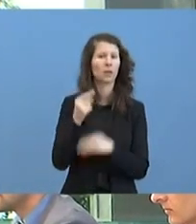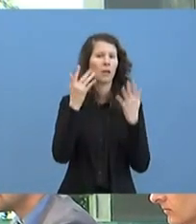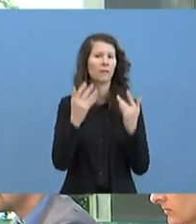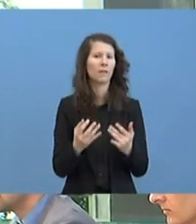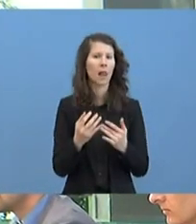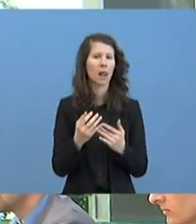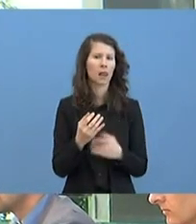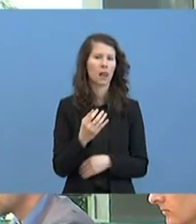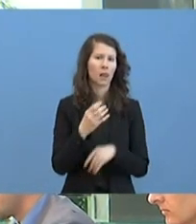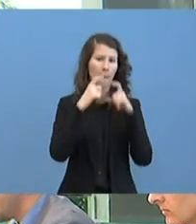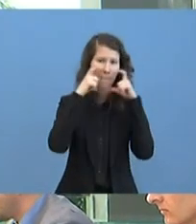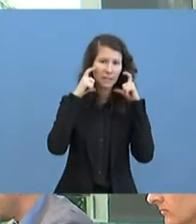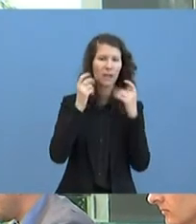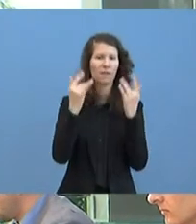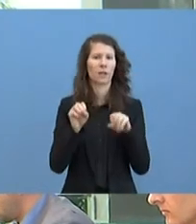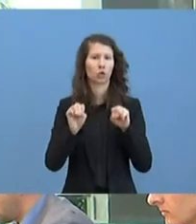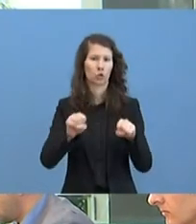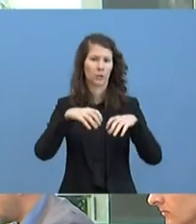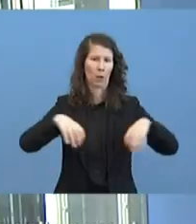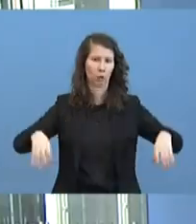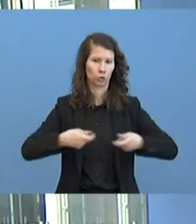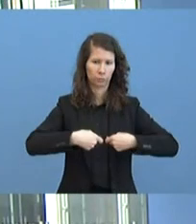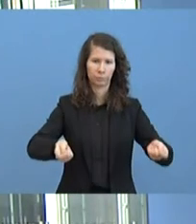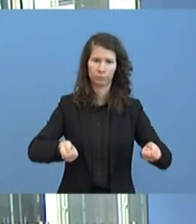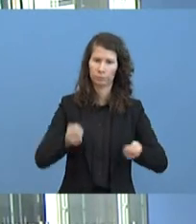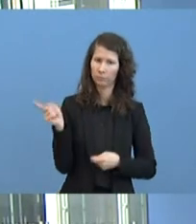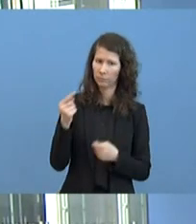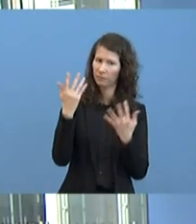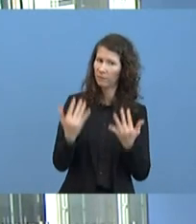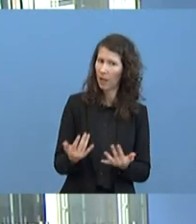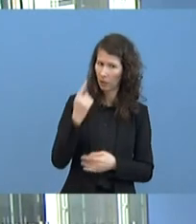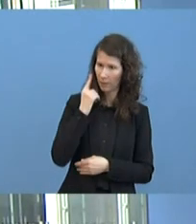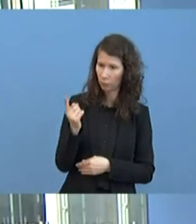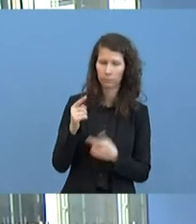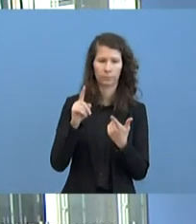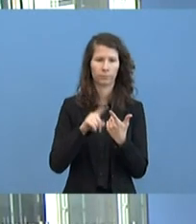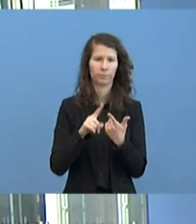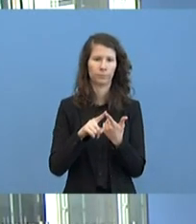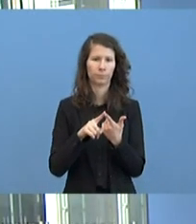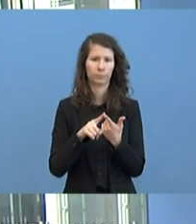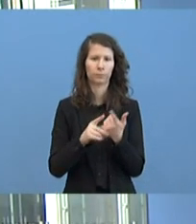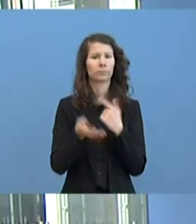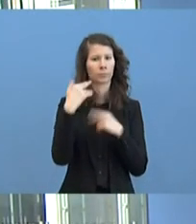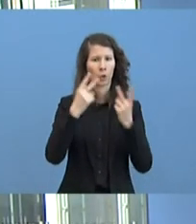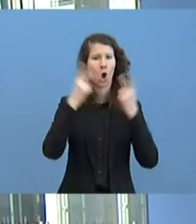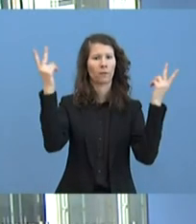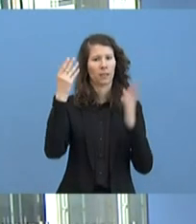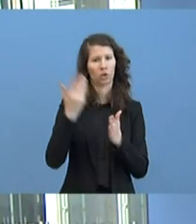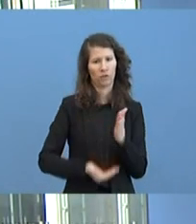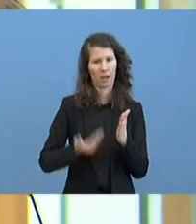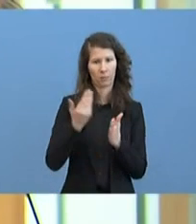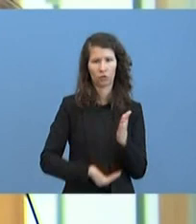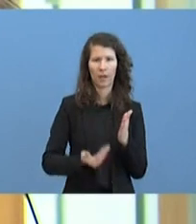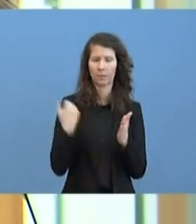Schutzausrüstungen verteilt worden? Können Sie da eine Größenordnung nennen? Und wie würden Sie, nachdem es ja massive auch öffentliche Klagen gibt, dass es zu wenig